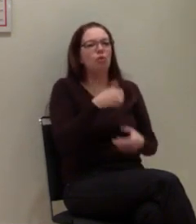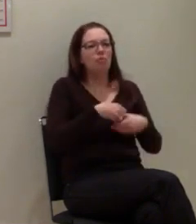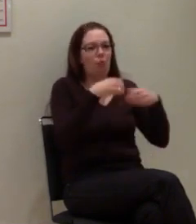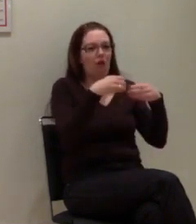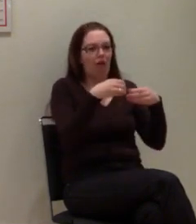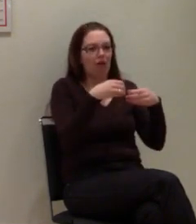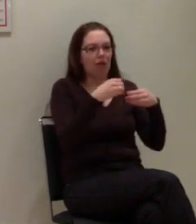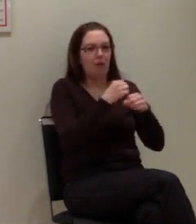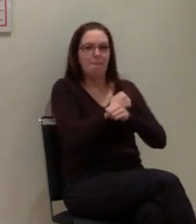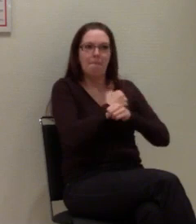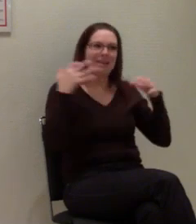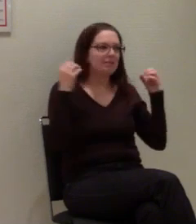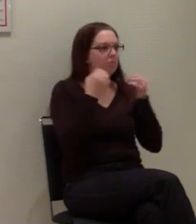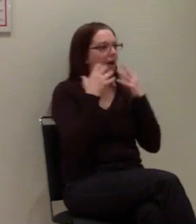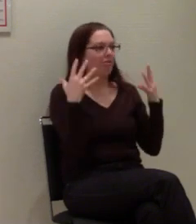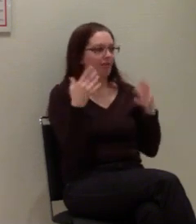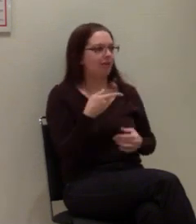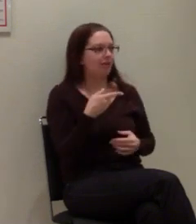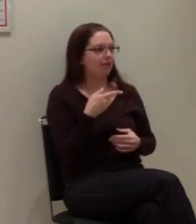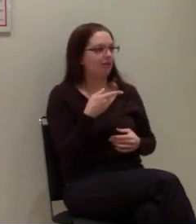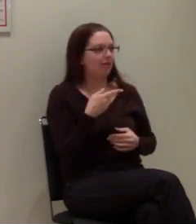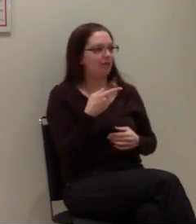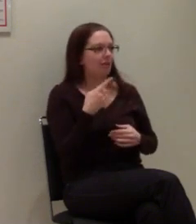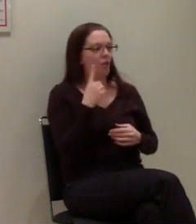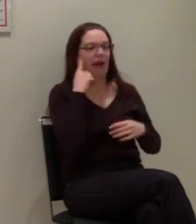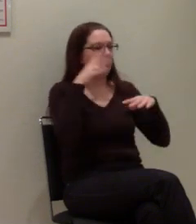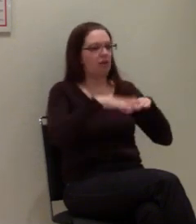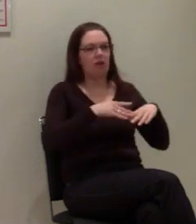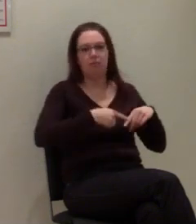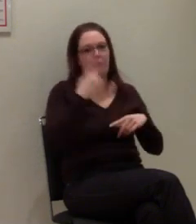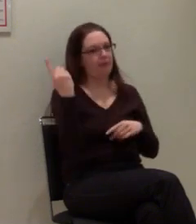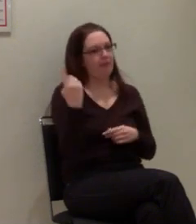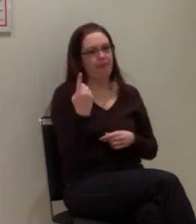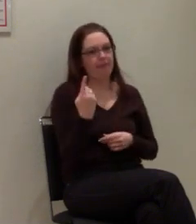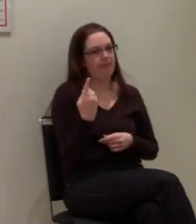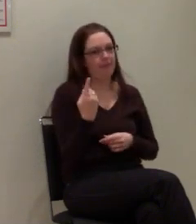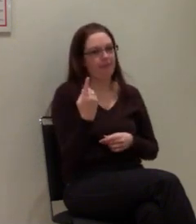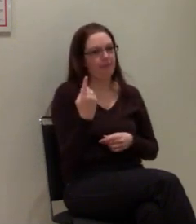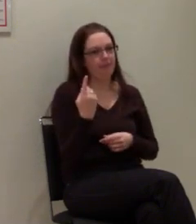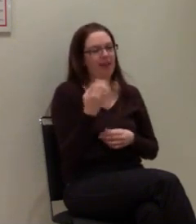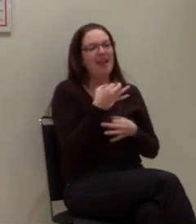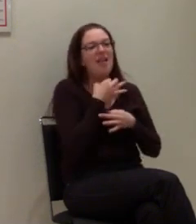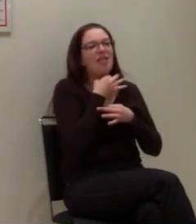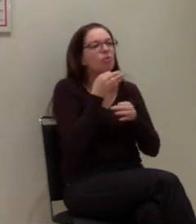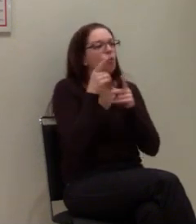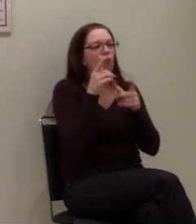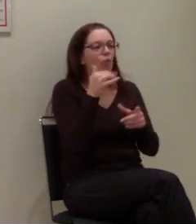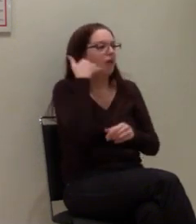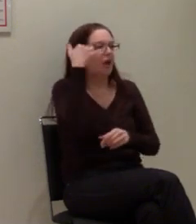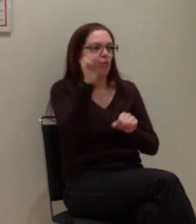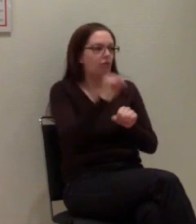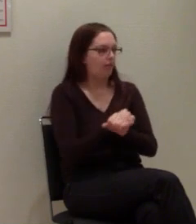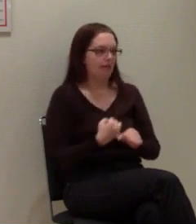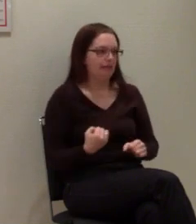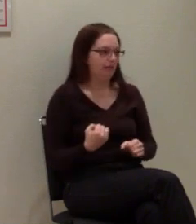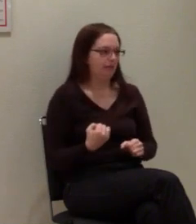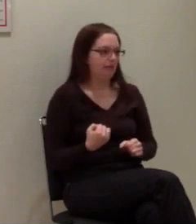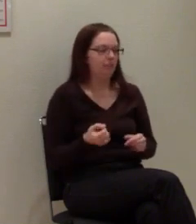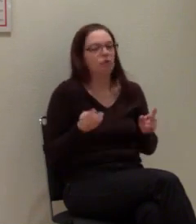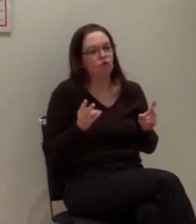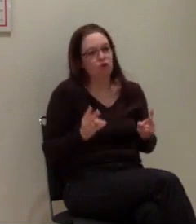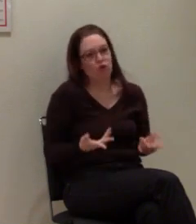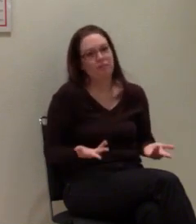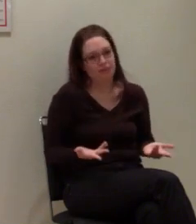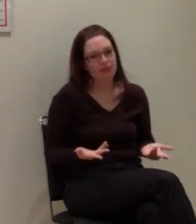zusammengebrochen sind. Wo man gesagt hat, die 112 war dann nicht erreichbar, weil die Handynetze nicht funktioniert haben. Was, wie ich